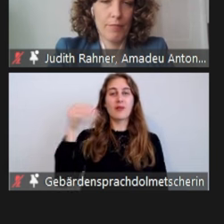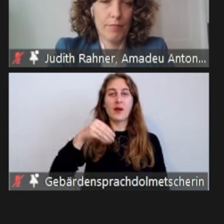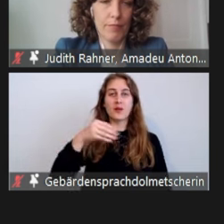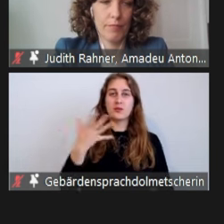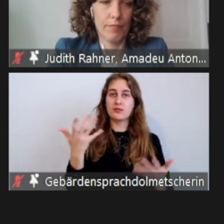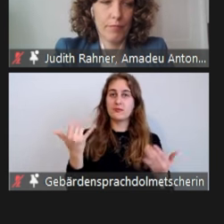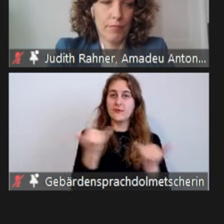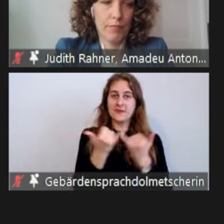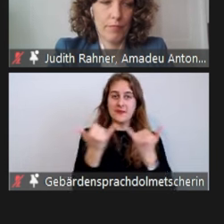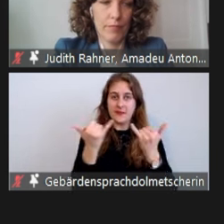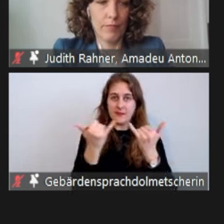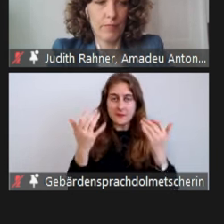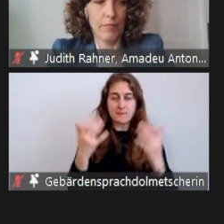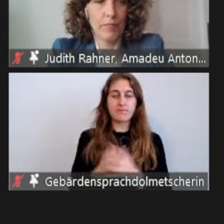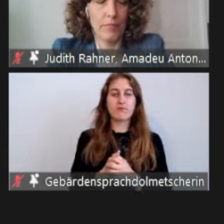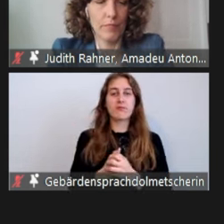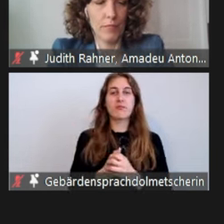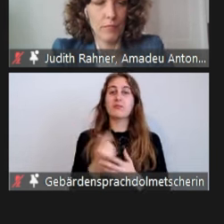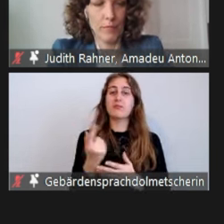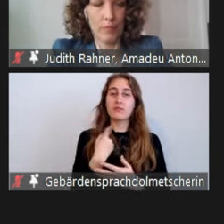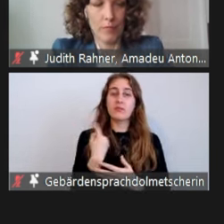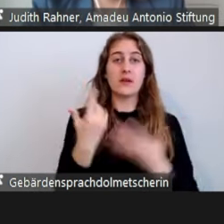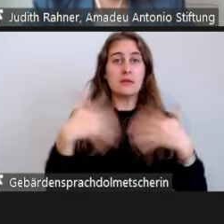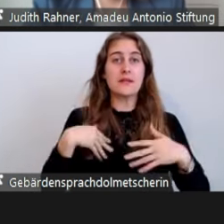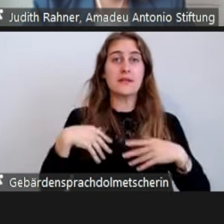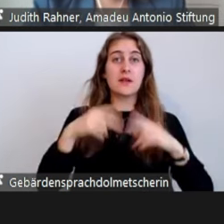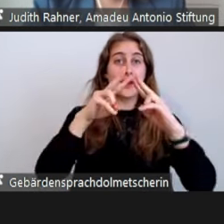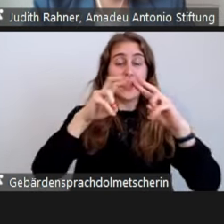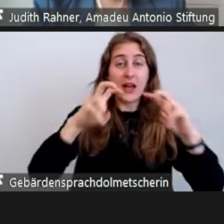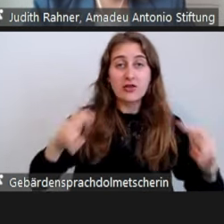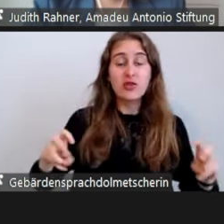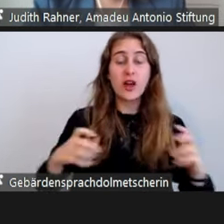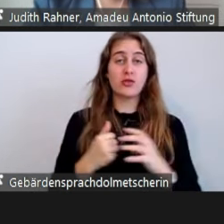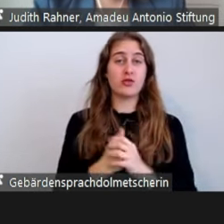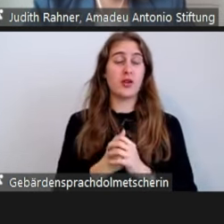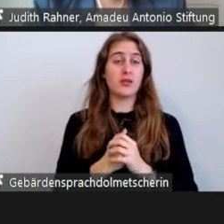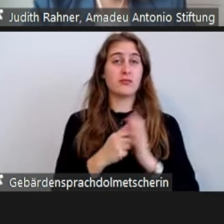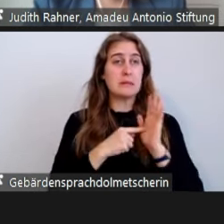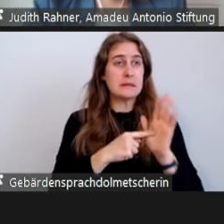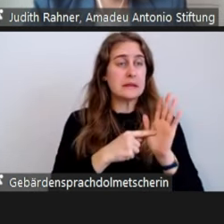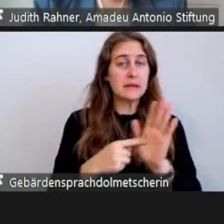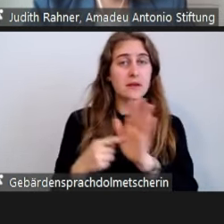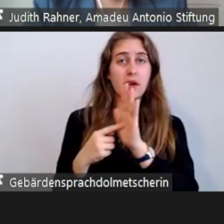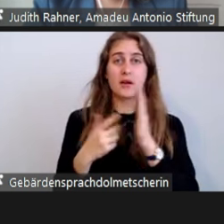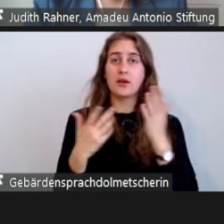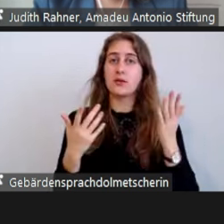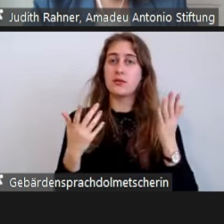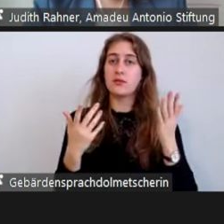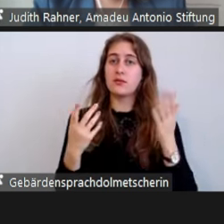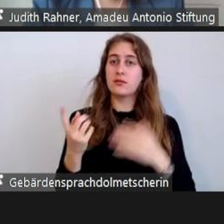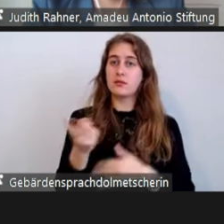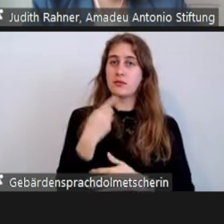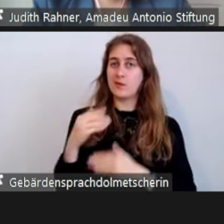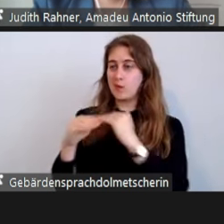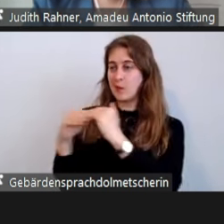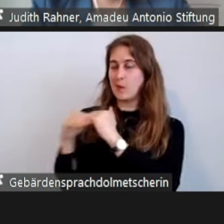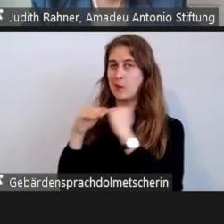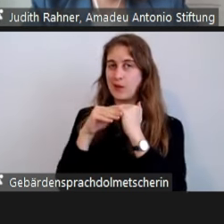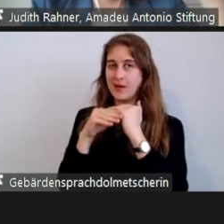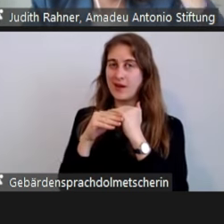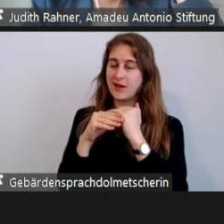Recherche und Monitoringberichten, die KollegInnen von uns aus der Malia und Thune Stiftung dankenswerterweise